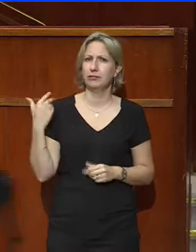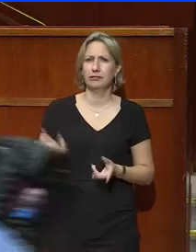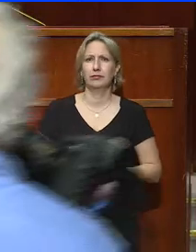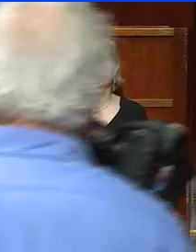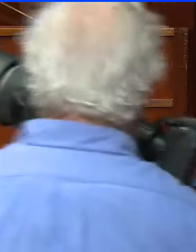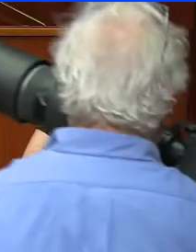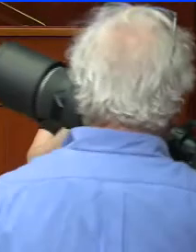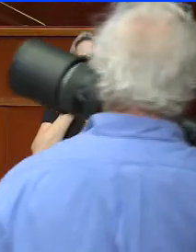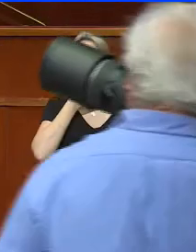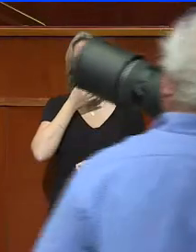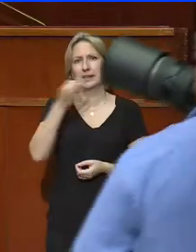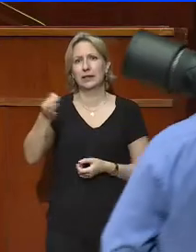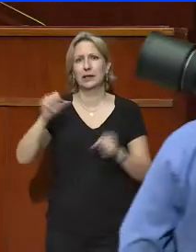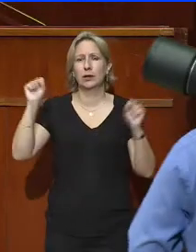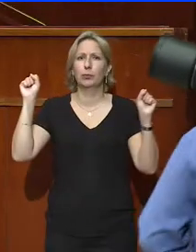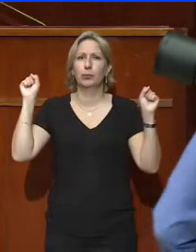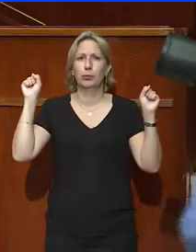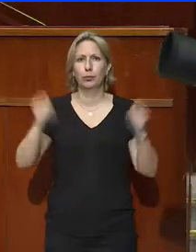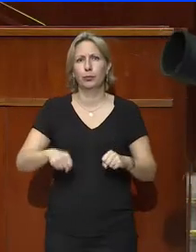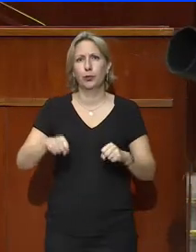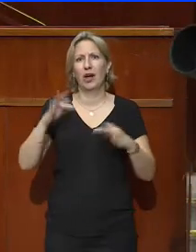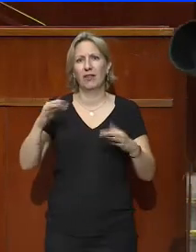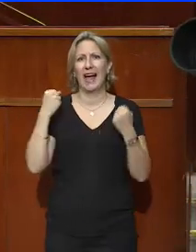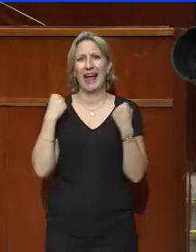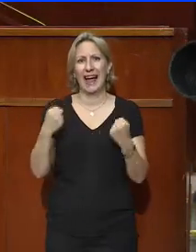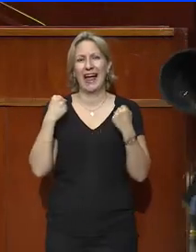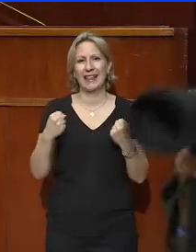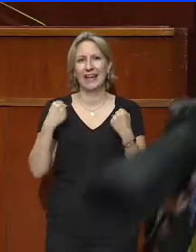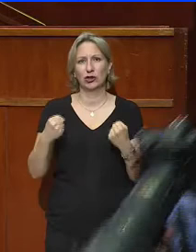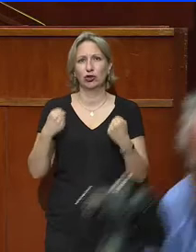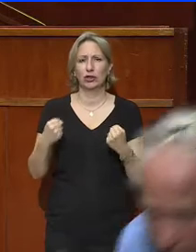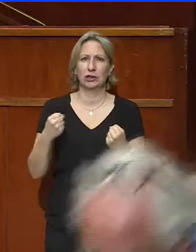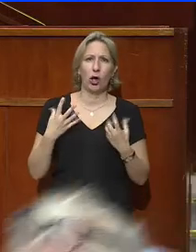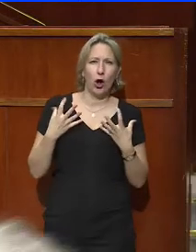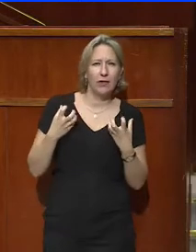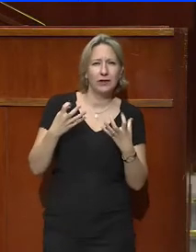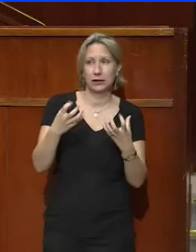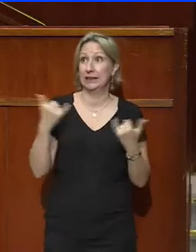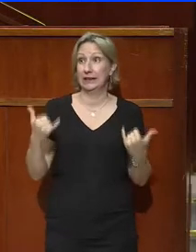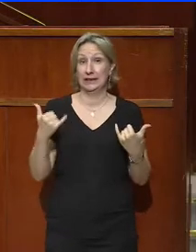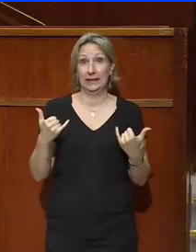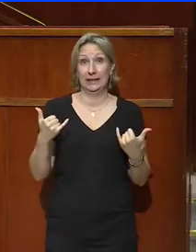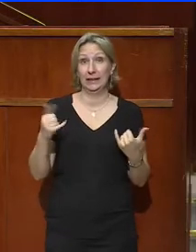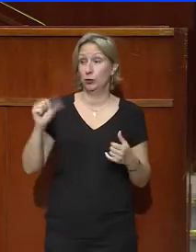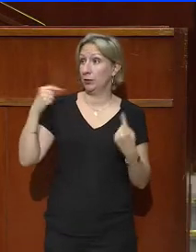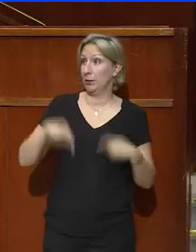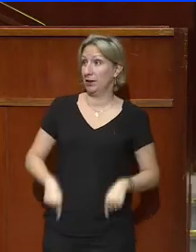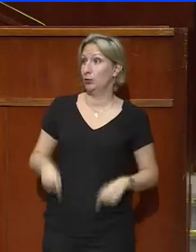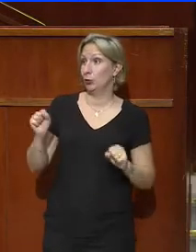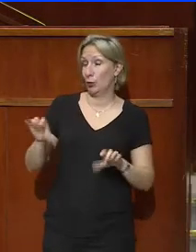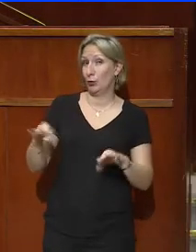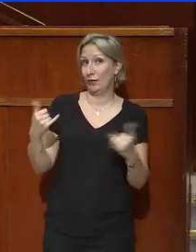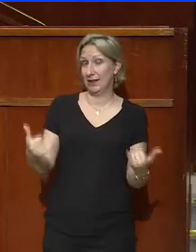vœu de pouvoir vous appuyer sur l'énergie et l'envie. Vous trouverez ici, monsieur le Premier ministre,